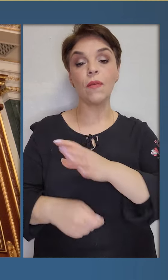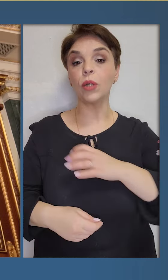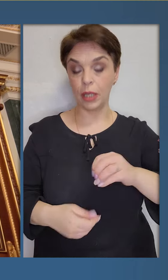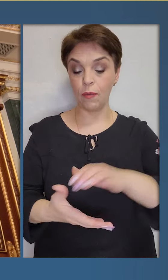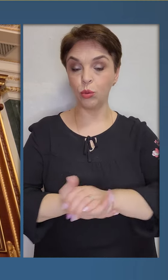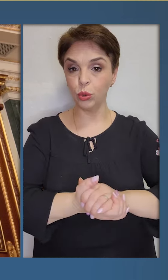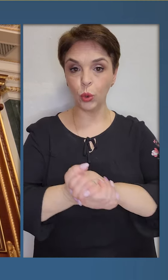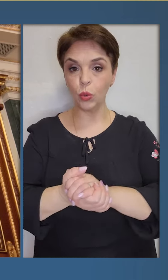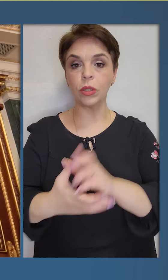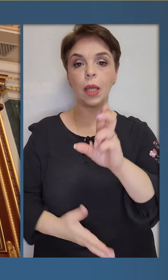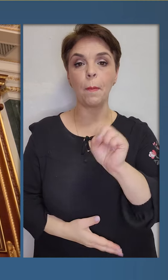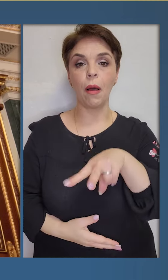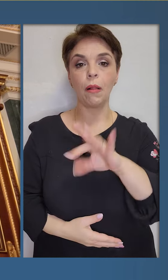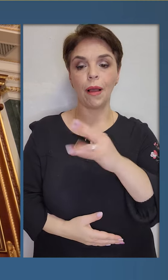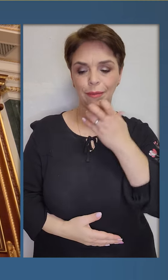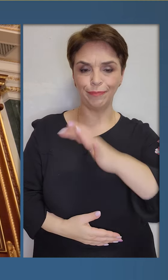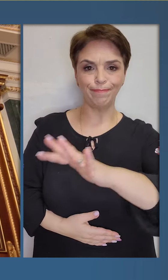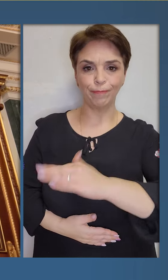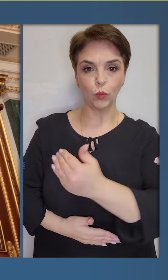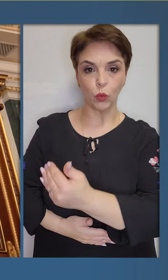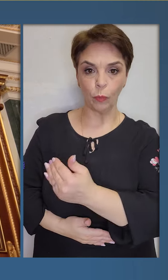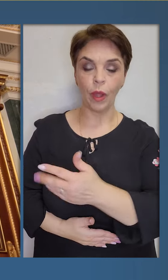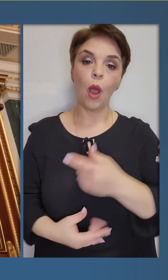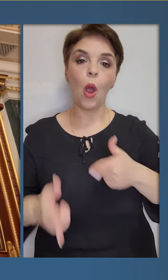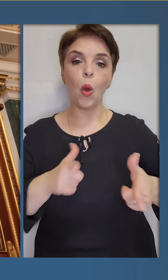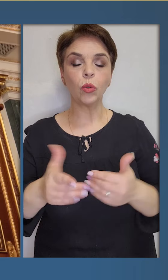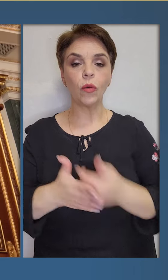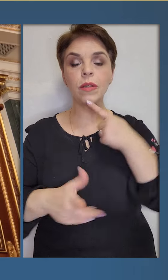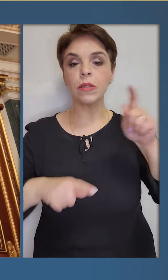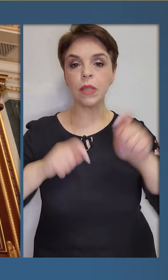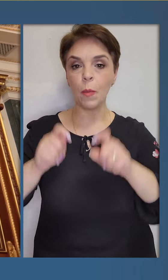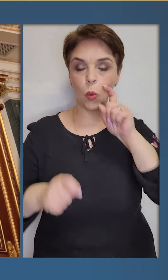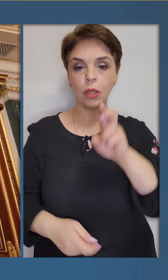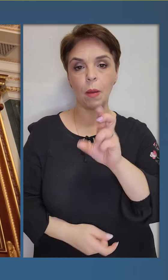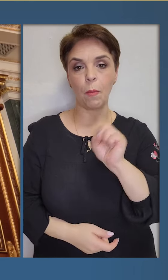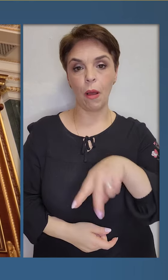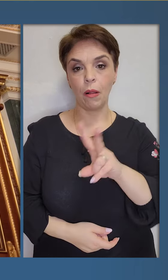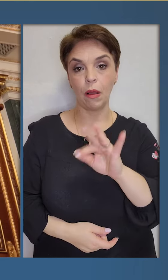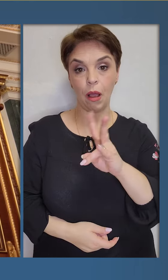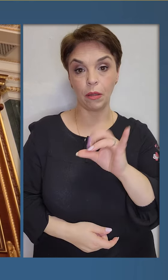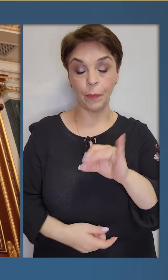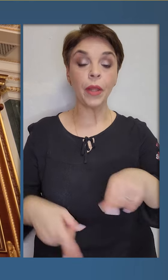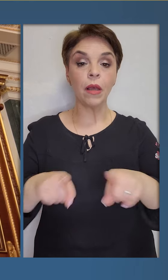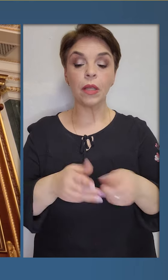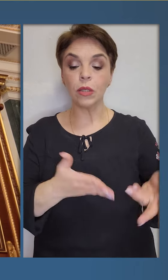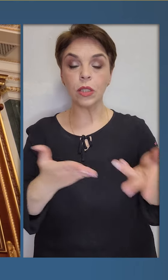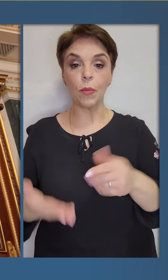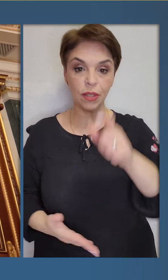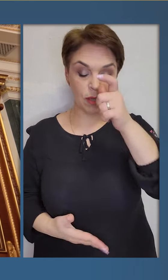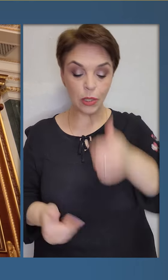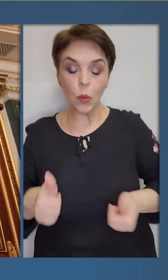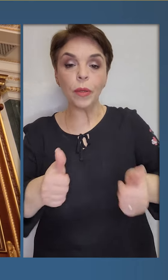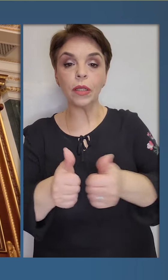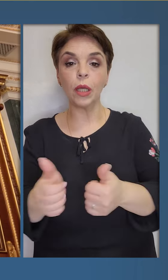Євросоюзу, а також в Балканському регіоні готуємо новий саміт Україна-Балкани. А також запросив